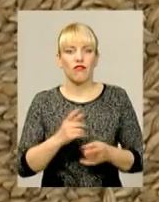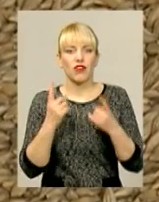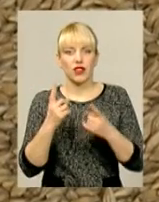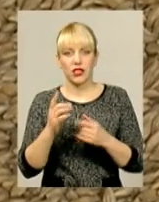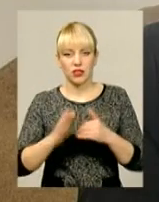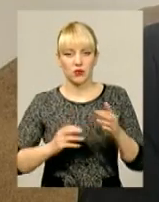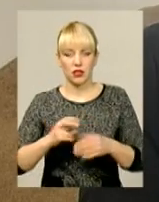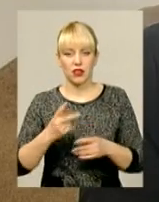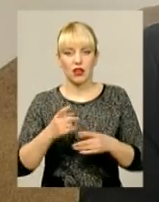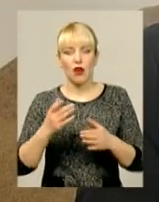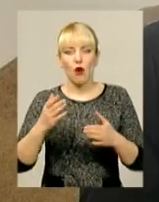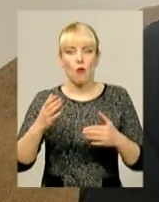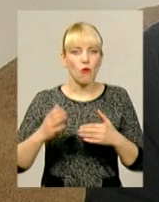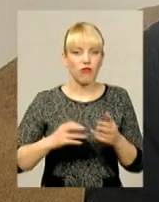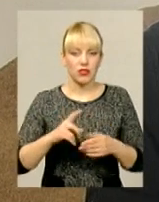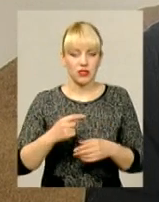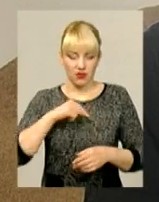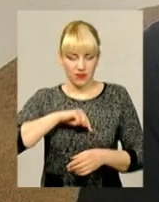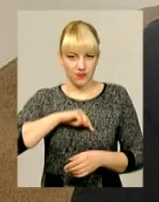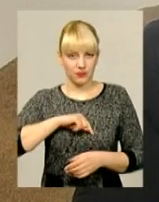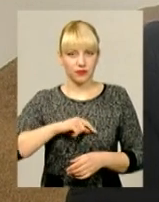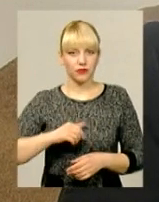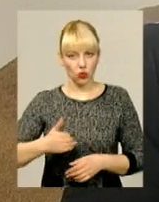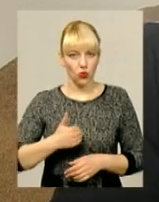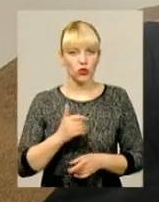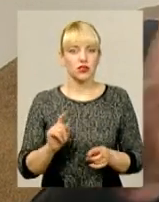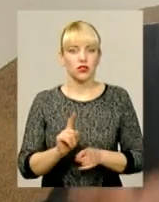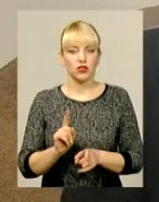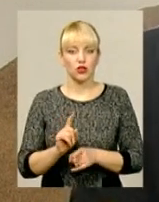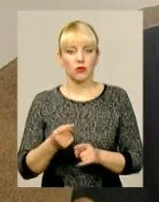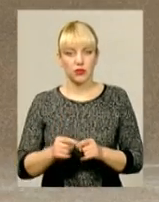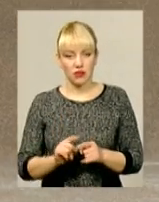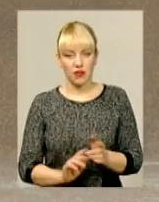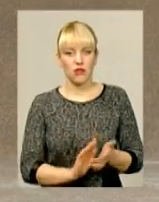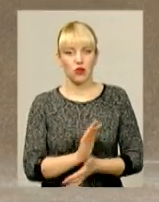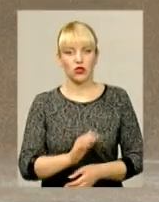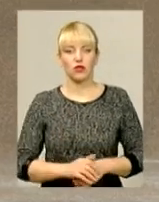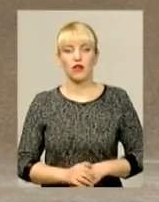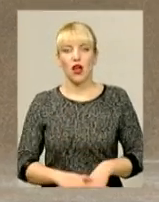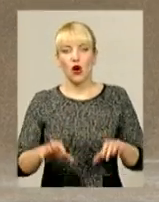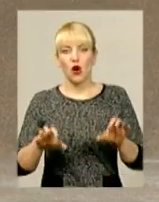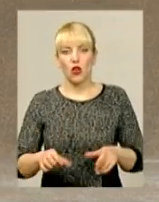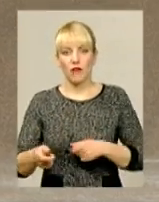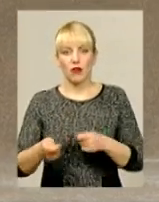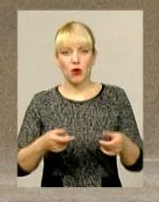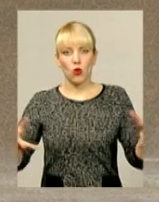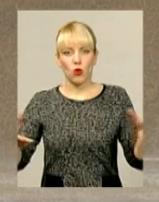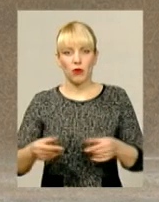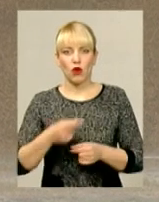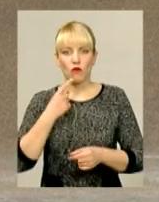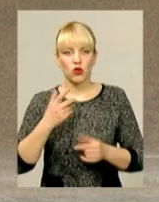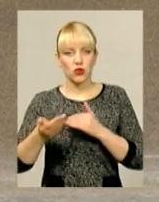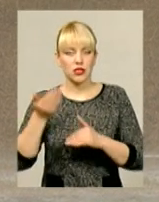і професіональний, якась така, зачаток професіональний, хочеться, щоб і це вирощили. Голова правління кооперативу каже,